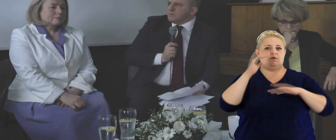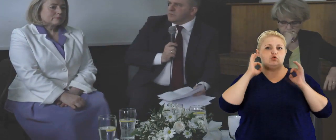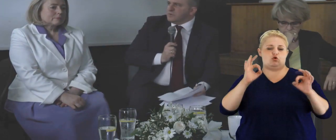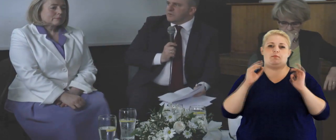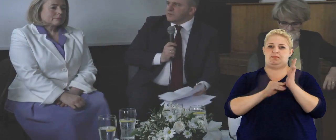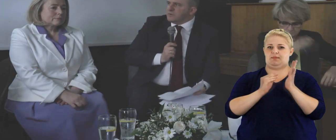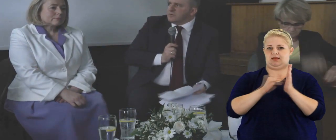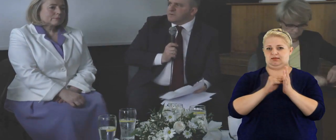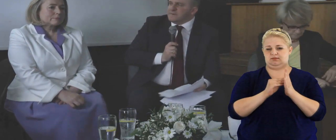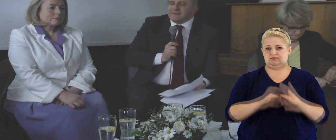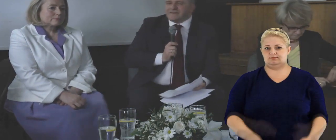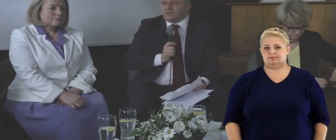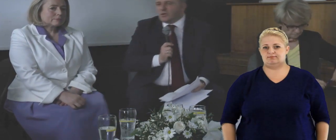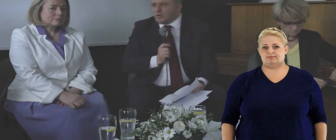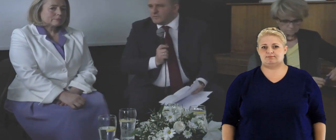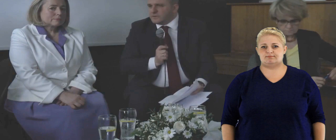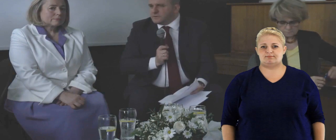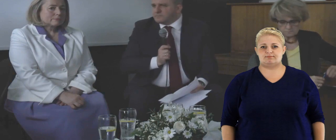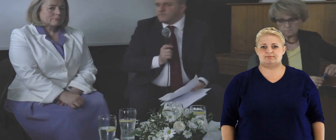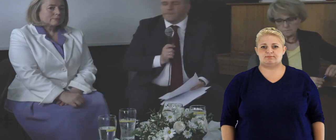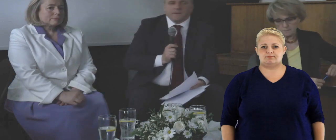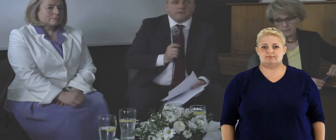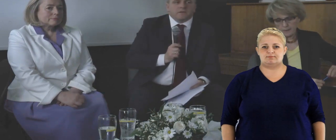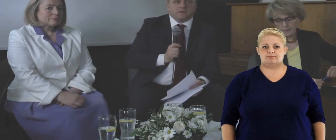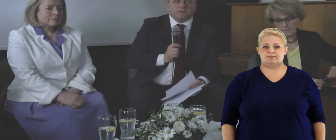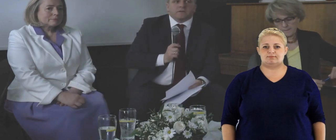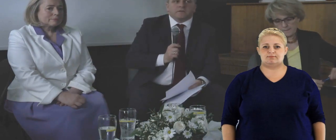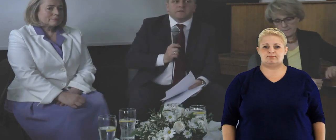komunikatu lobbyingowego, jakiegokolwiek,